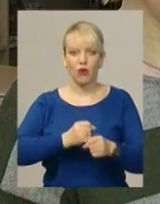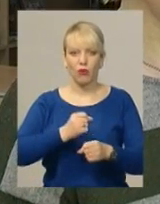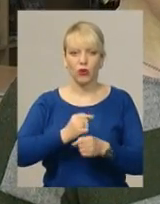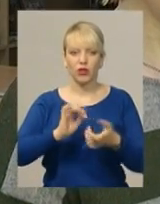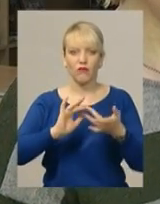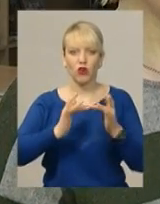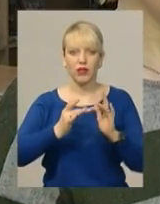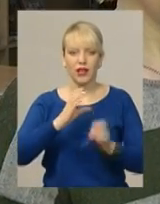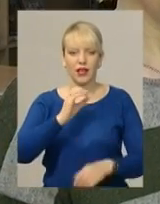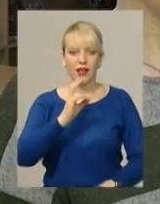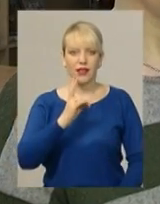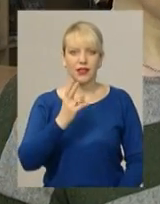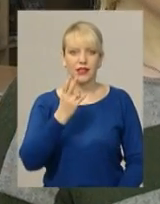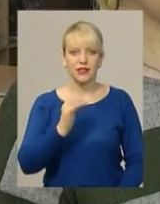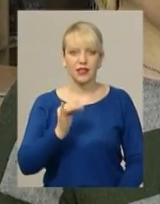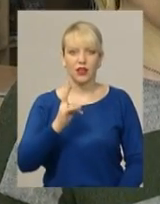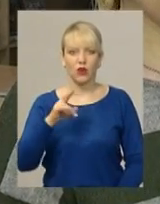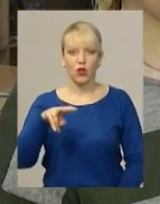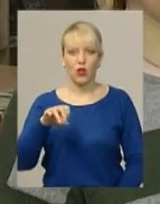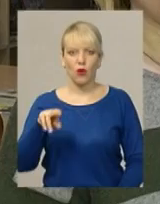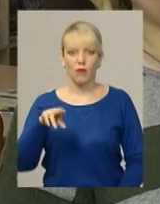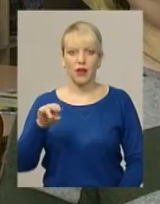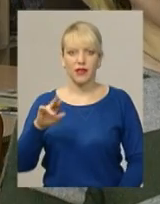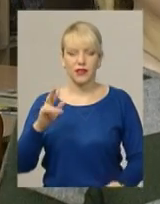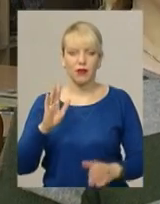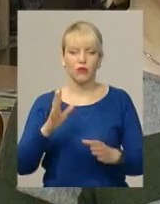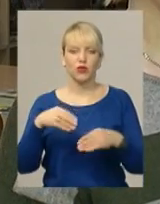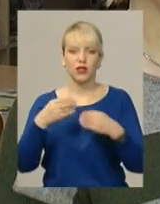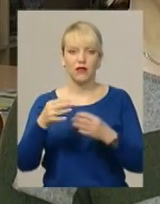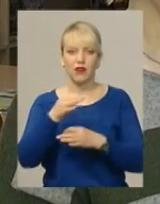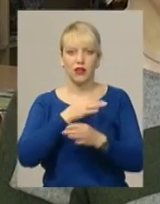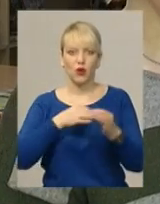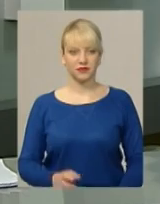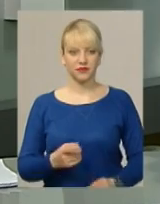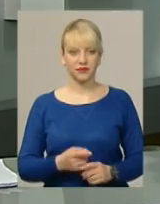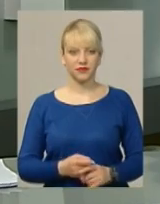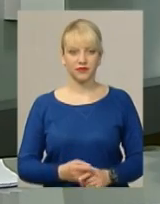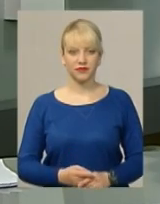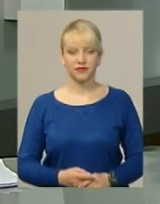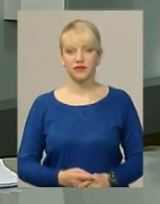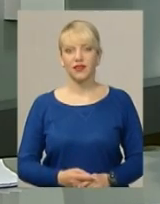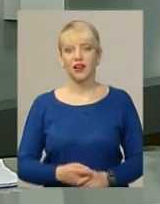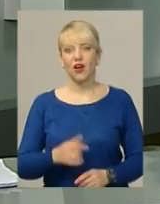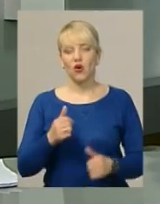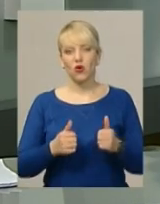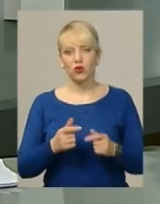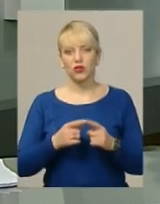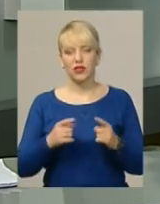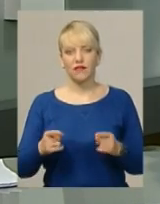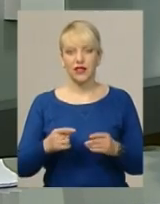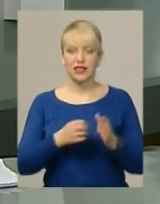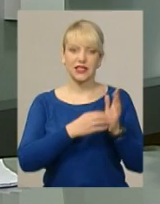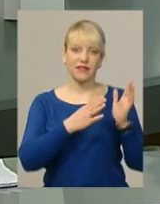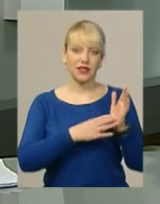-енциклопедії і будуть надавати консультації, методичну допомогу. Конкурс триватиме з 19